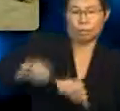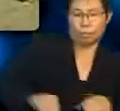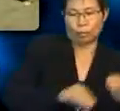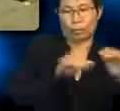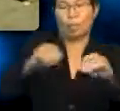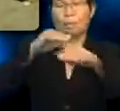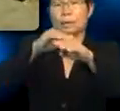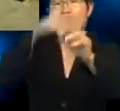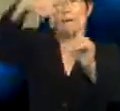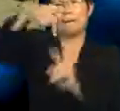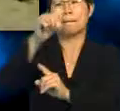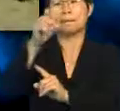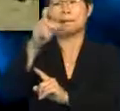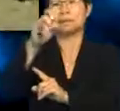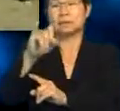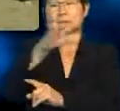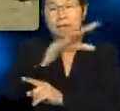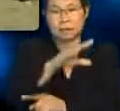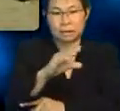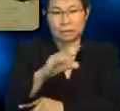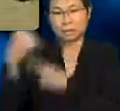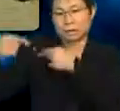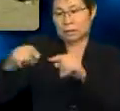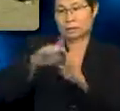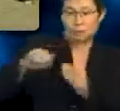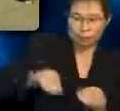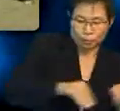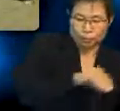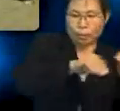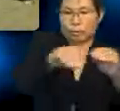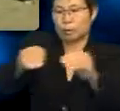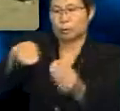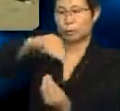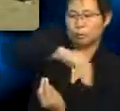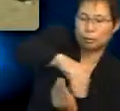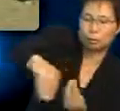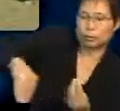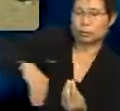paksinya sambil beredar mengelilingi matahari.